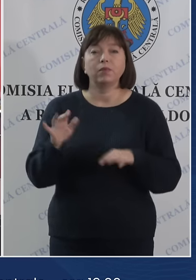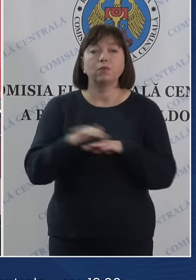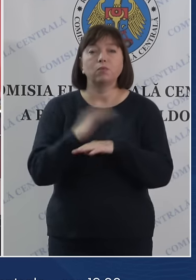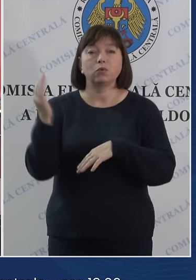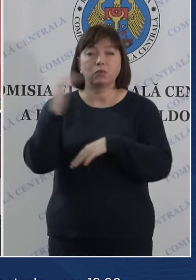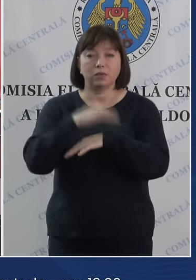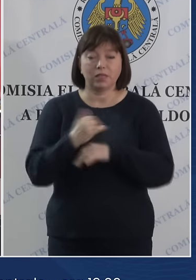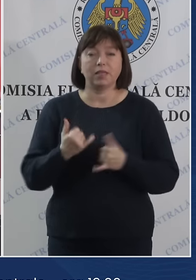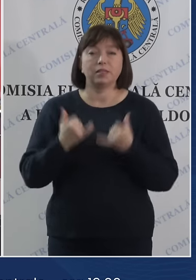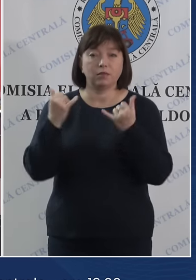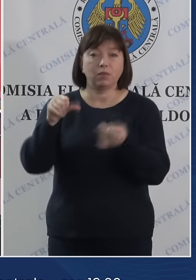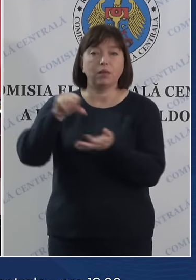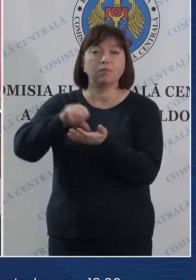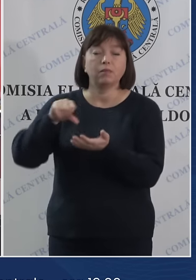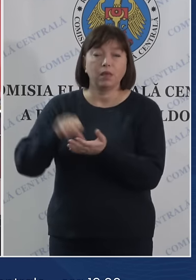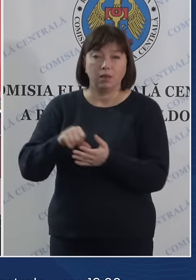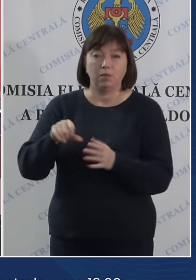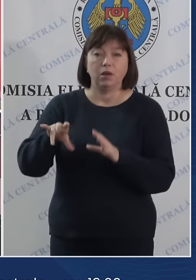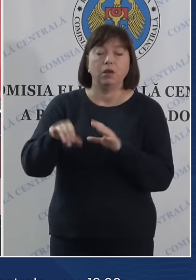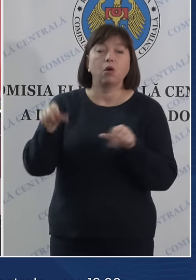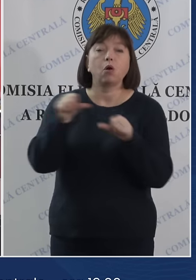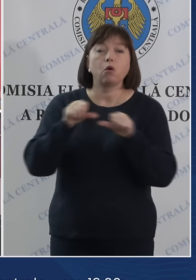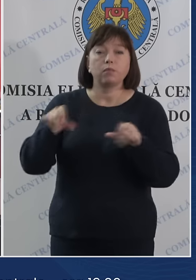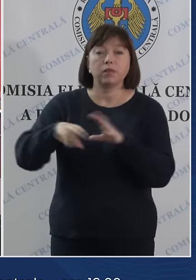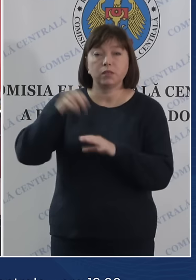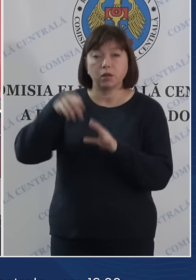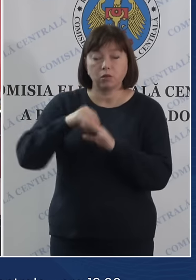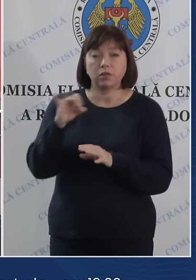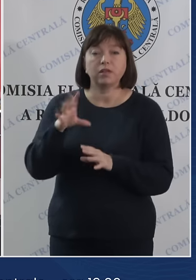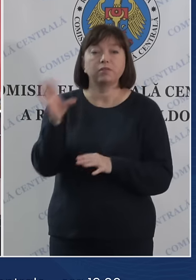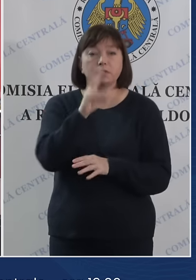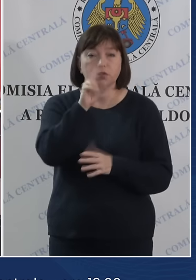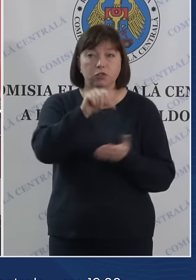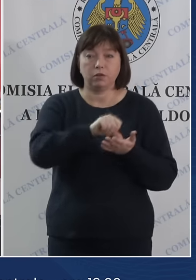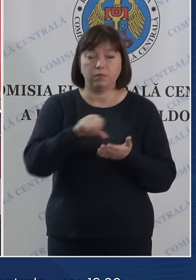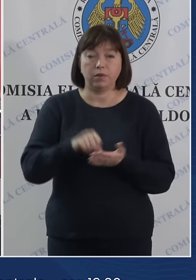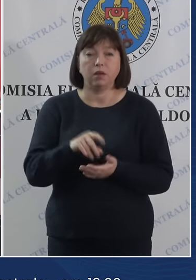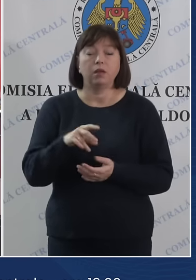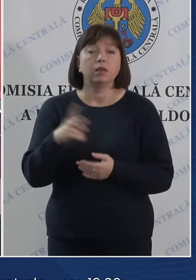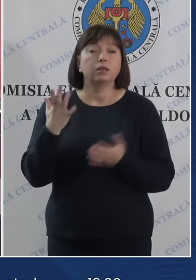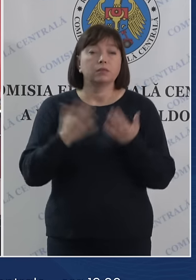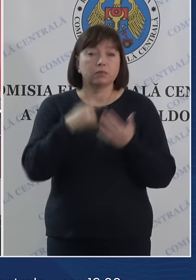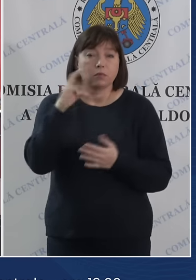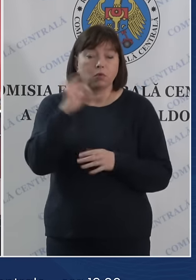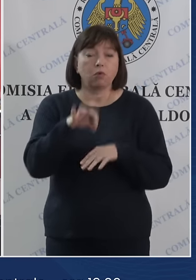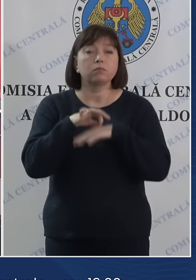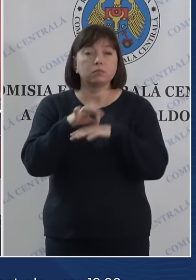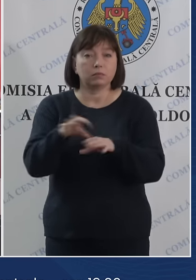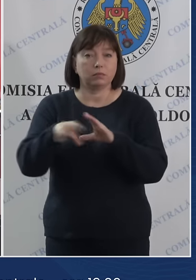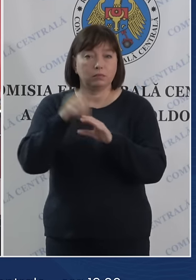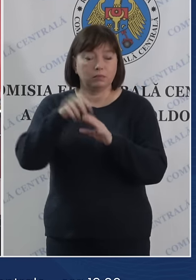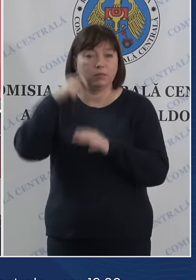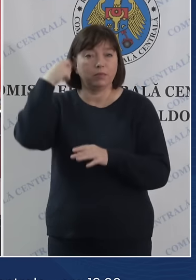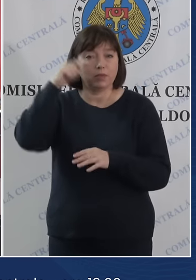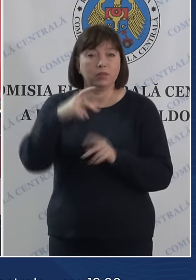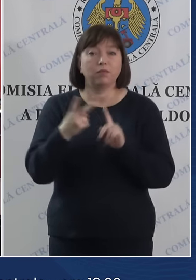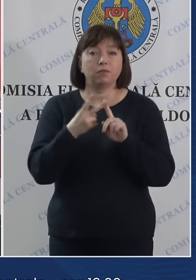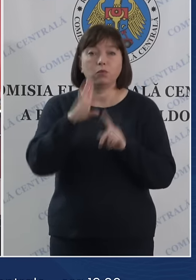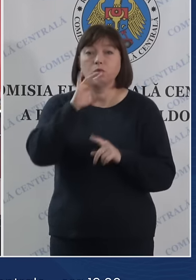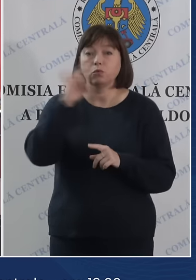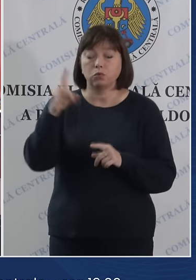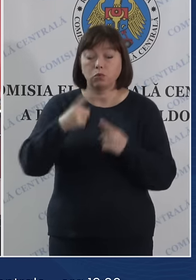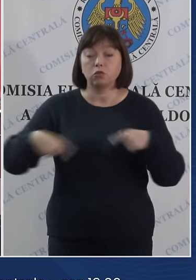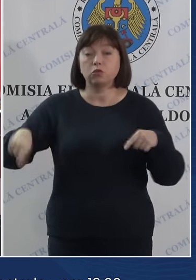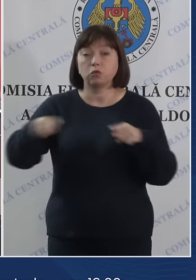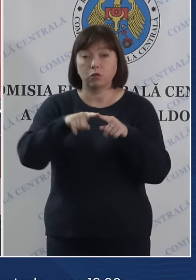seara, stimați membri ai Comisiei Electorale Centrale și tuturor celor prezienți. Cu referire la desășurare a legerilor prezidențiale Turul 2 în